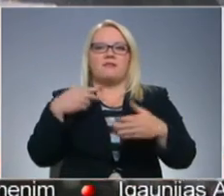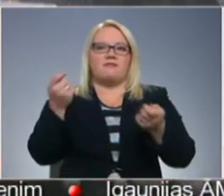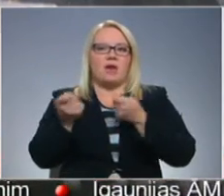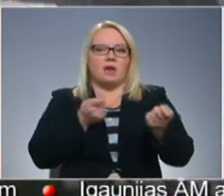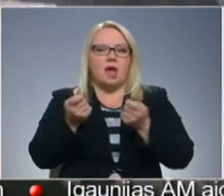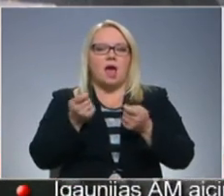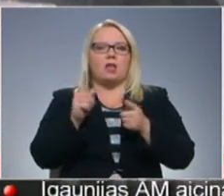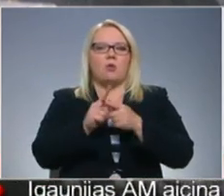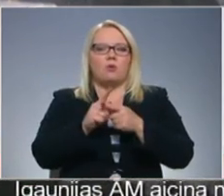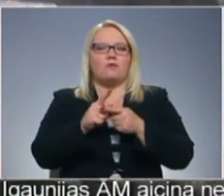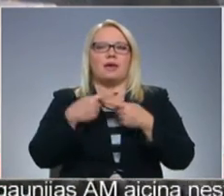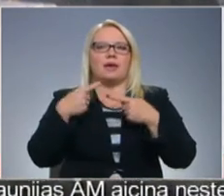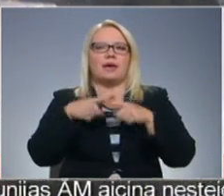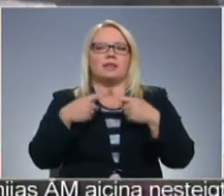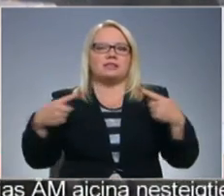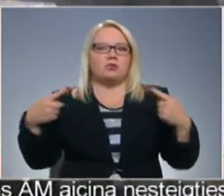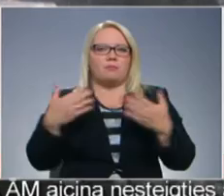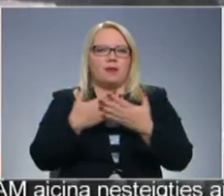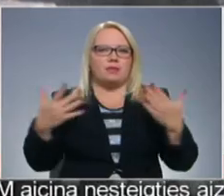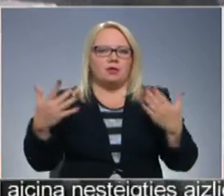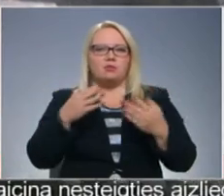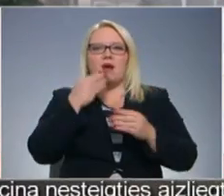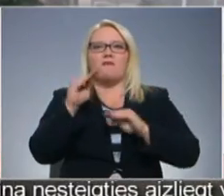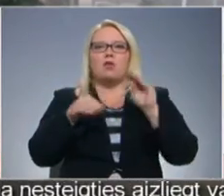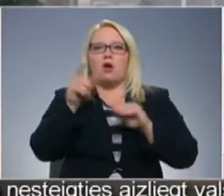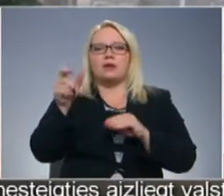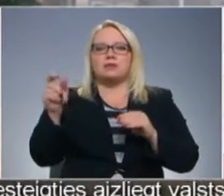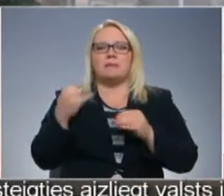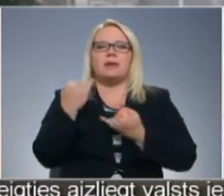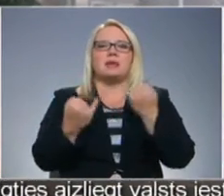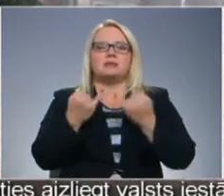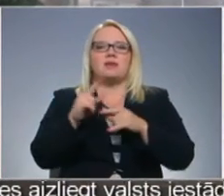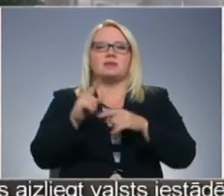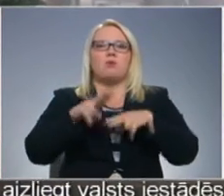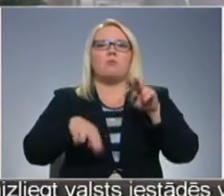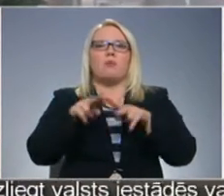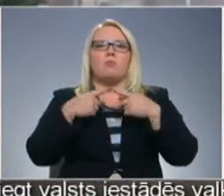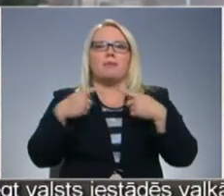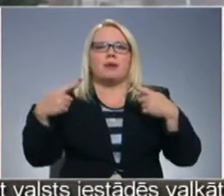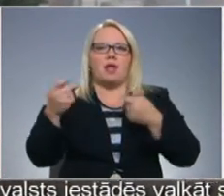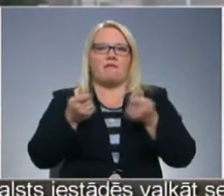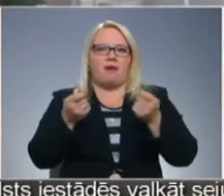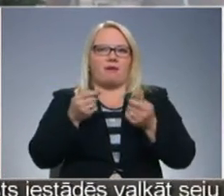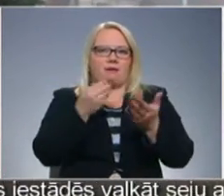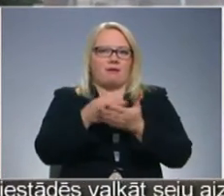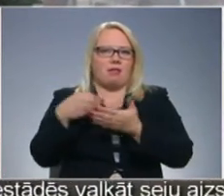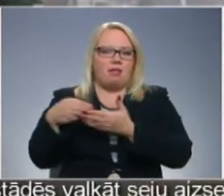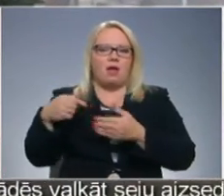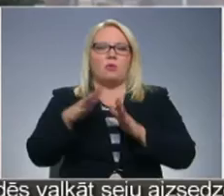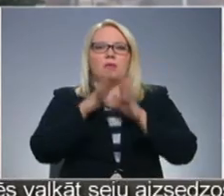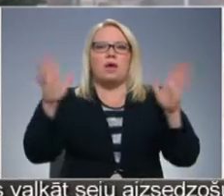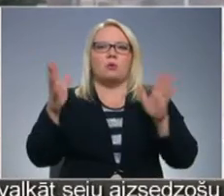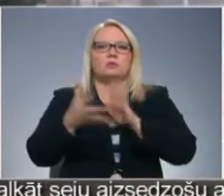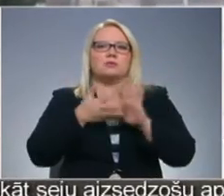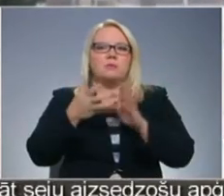un jābruņojas ar instrumentiem. Floristiem ir iecienītākais būvmateriāli veikals, jo mēs ļoti daudz